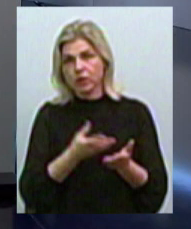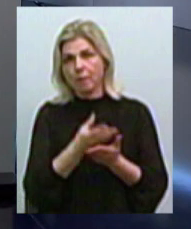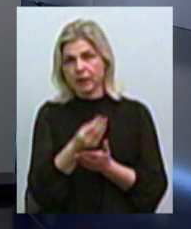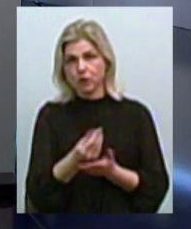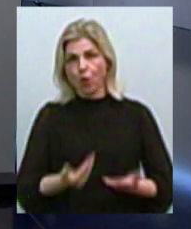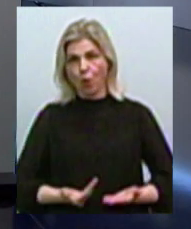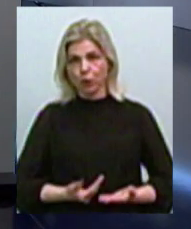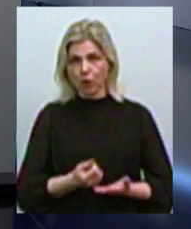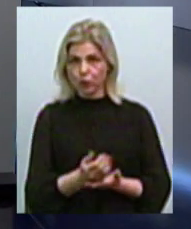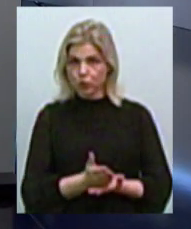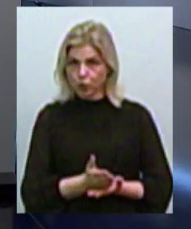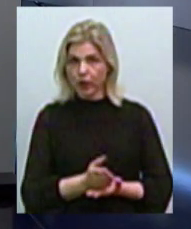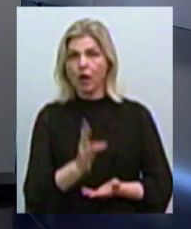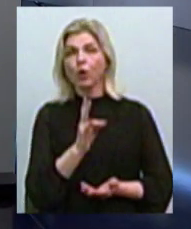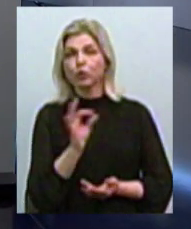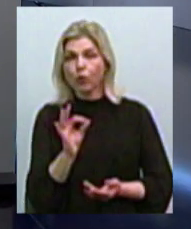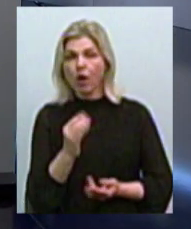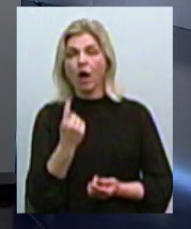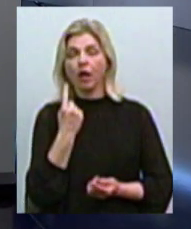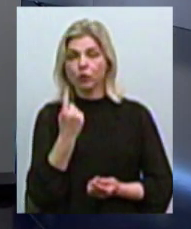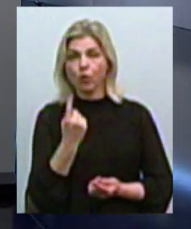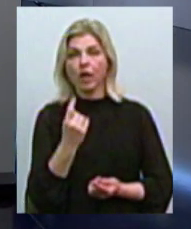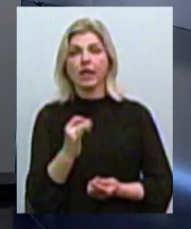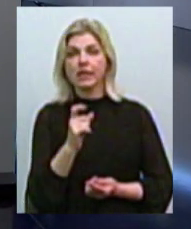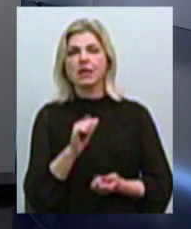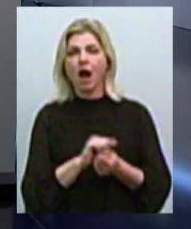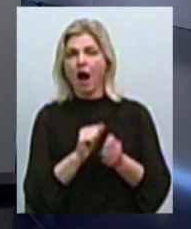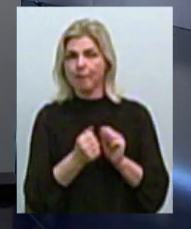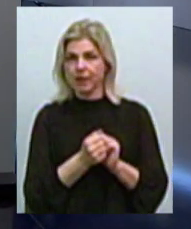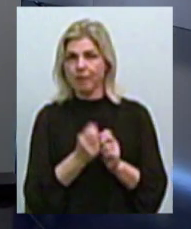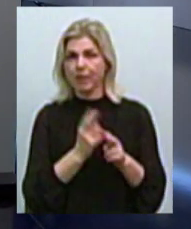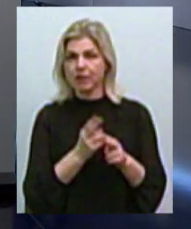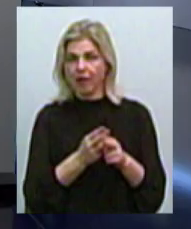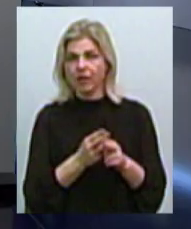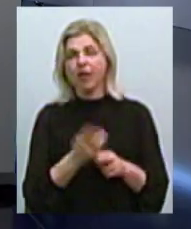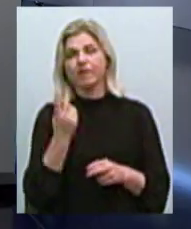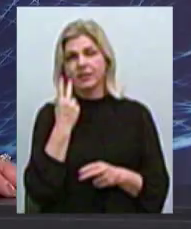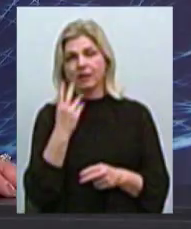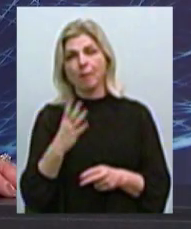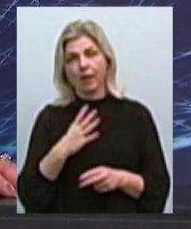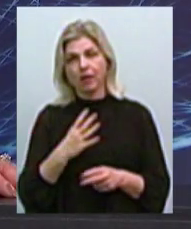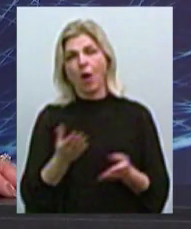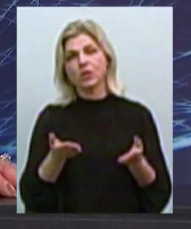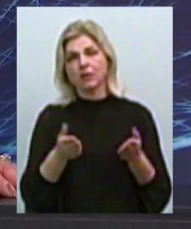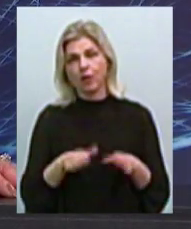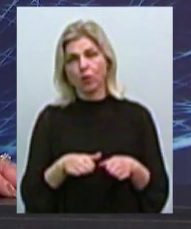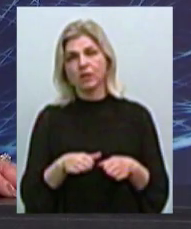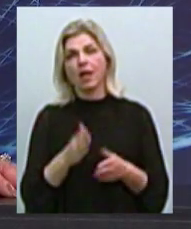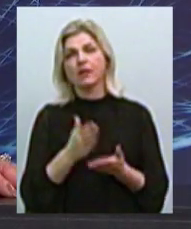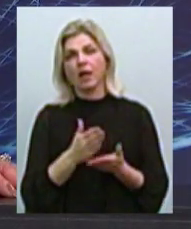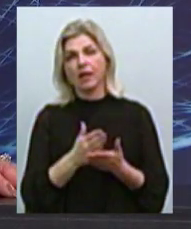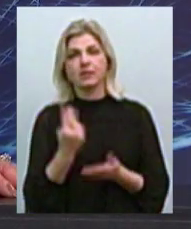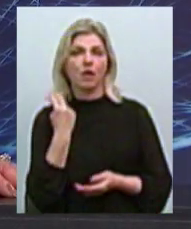услуги. Но одним из камней преткновения всегда было и остается наличие